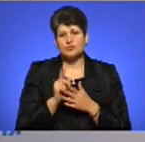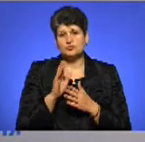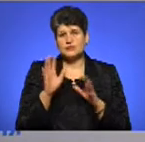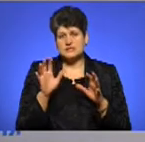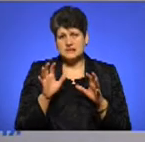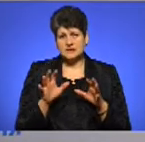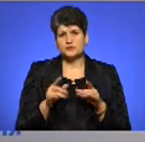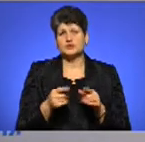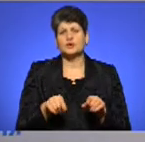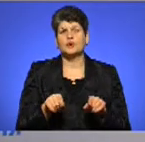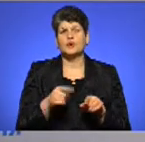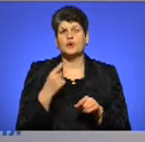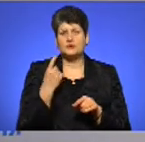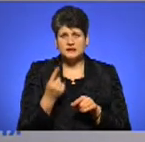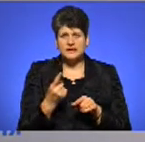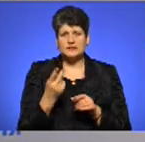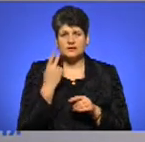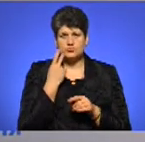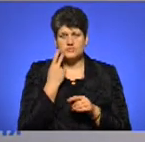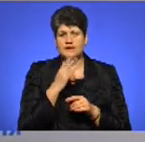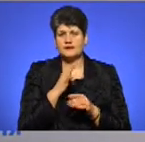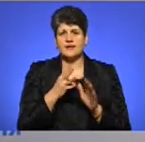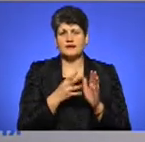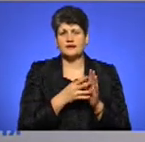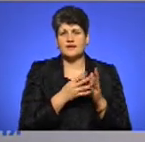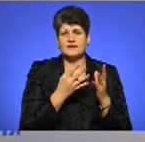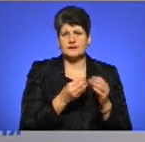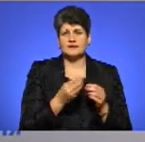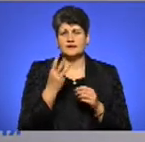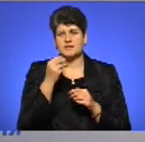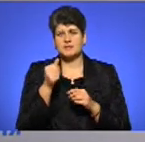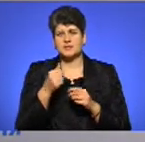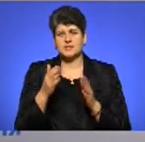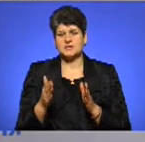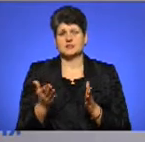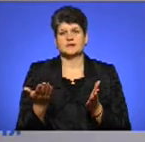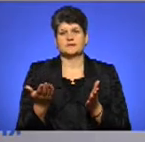один і на постійно, а не на 9, допустим, днів, на 3 місяці. В даному випадку на 3 місяці.